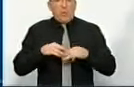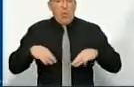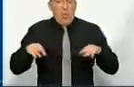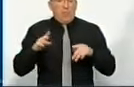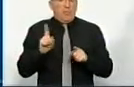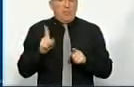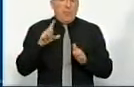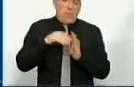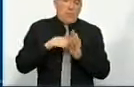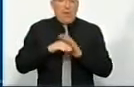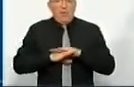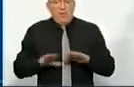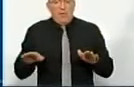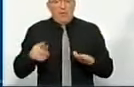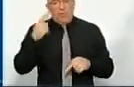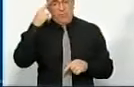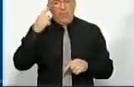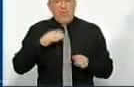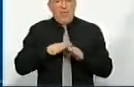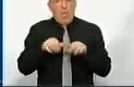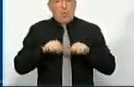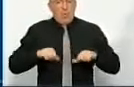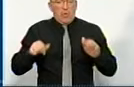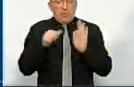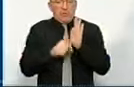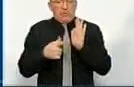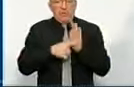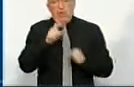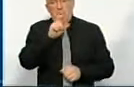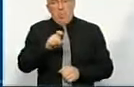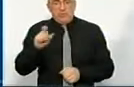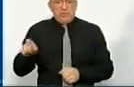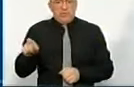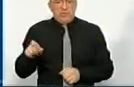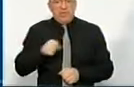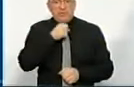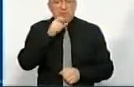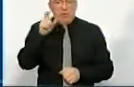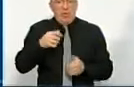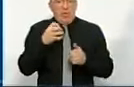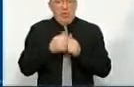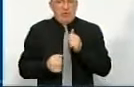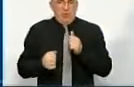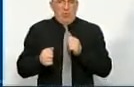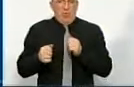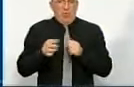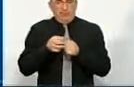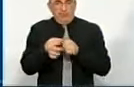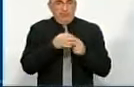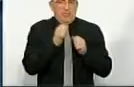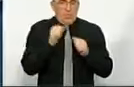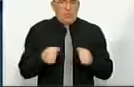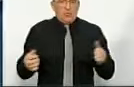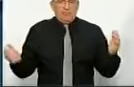чому вона входить, чому не входить. Вивіть собі, виконком із 67 осіб, тому що старост в кожному населеному пункті, чи можна